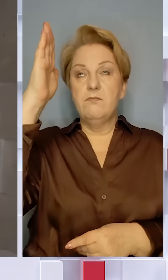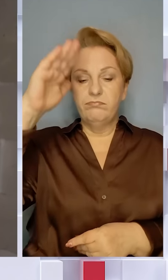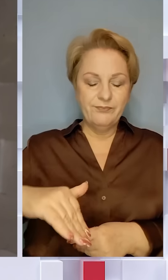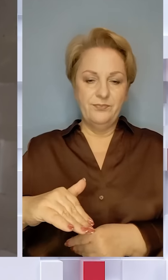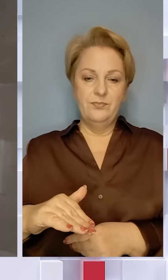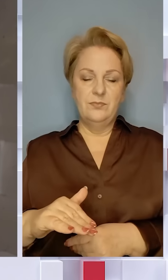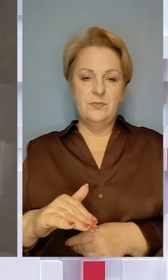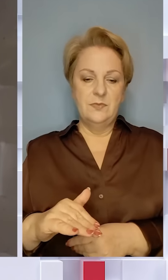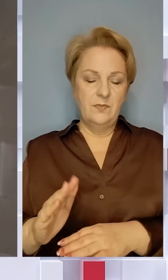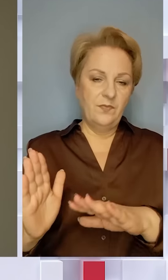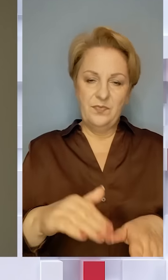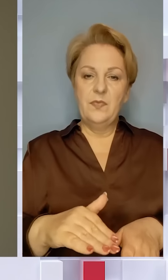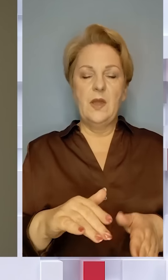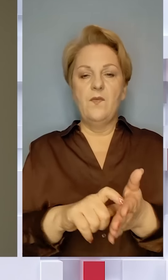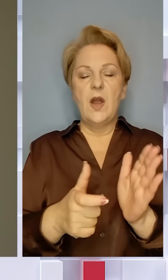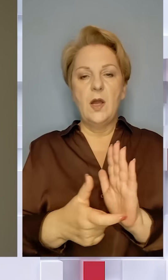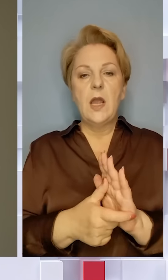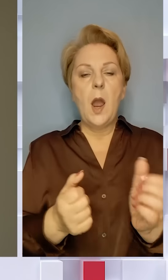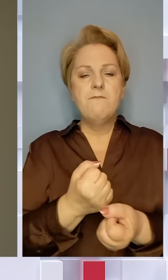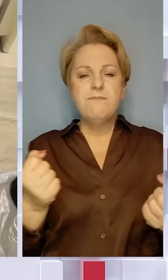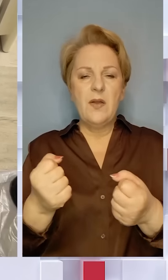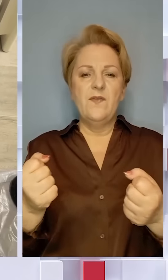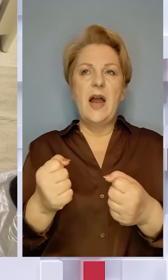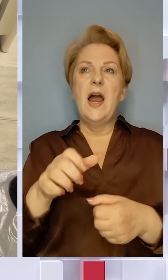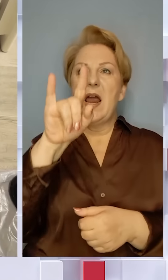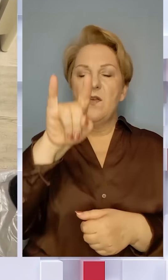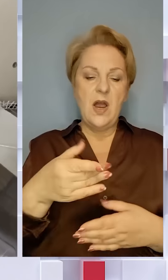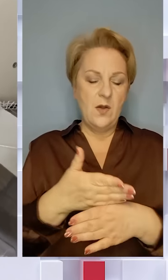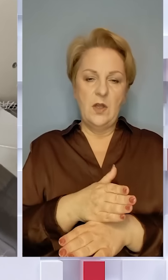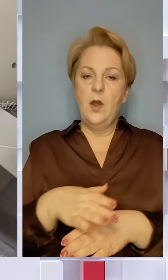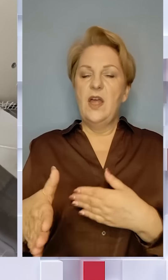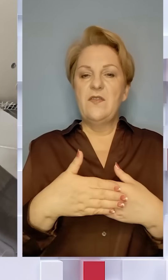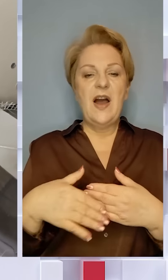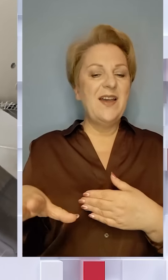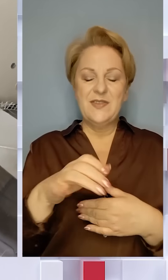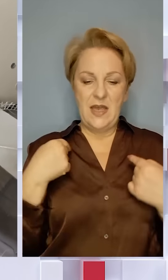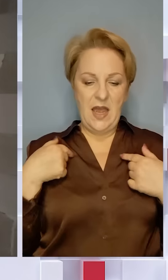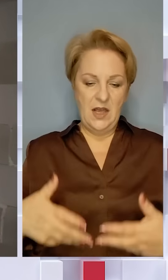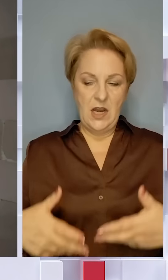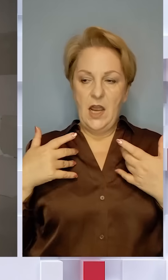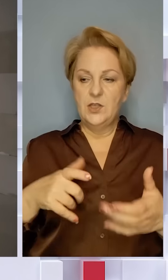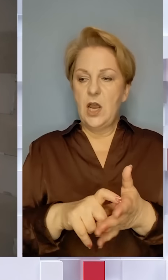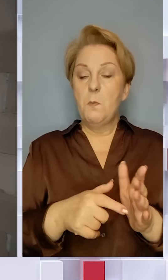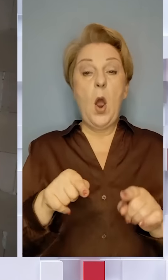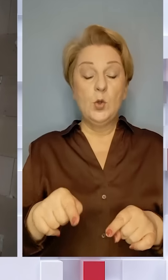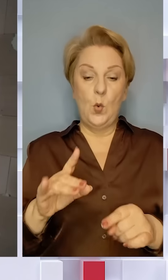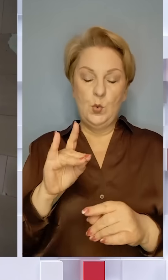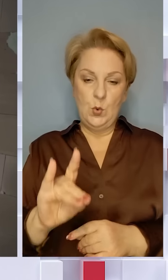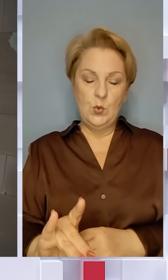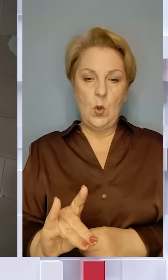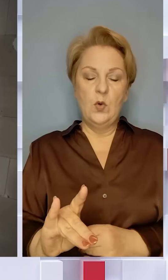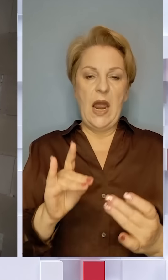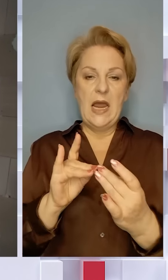впали у кімнату доньки. Вибуховою хвилою вибуло вікно, розтрощило двері і всі речі у кімнаті. На цьому місці стояло